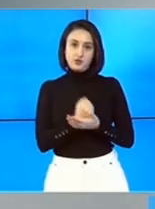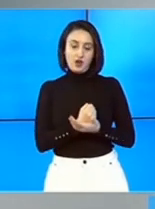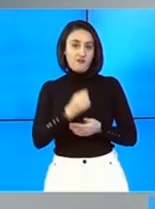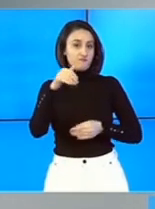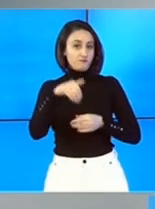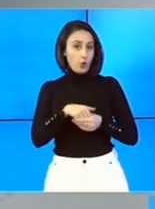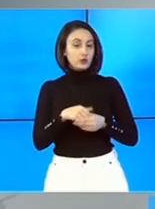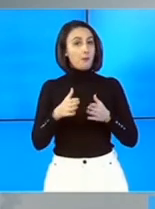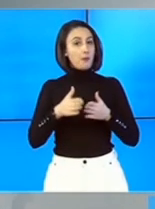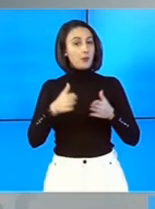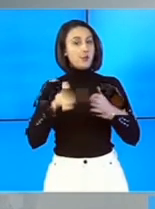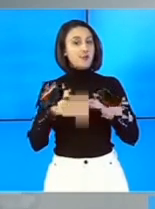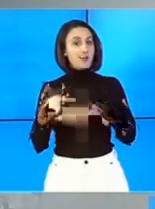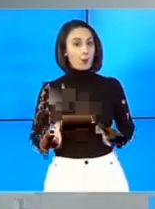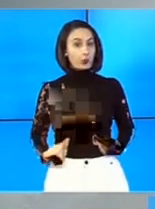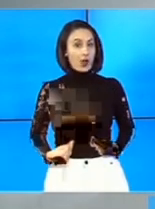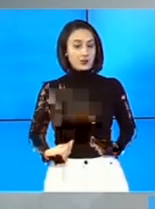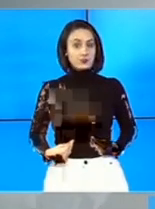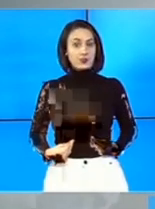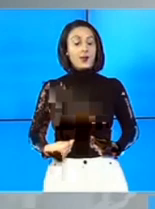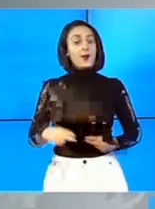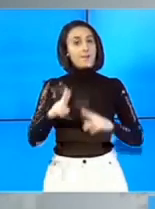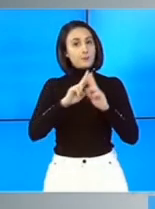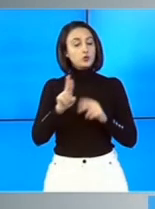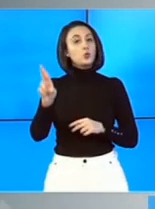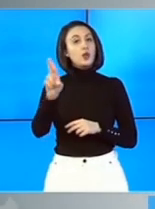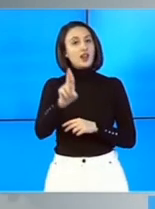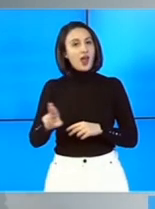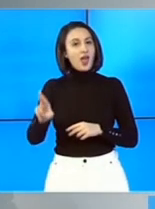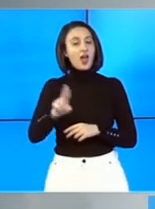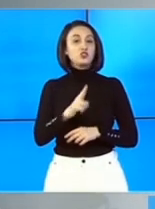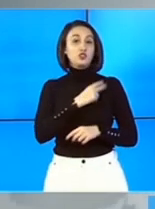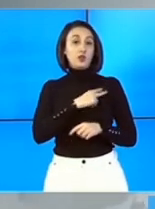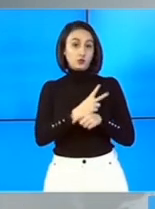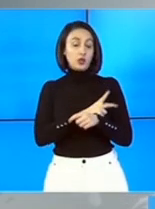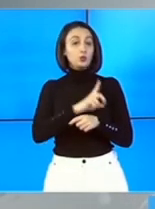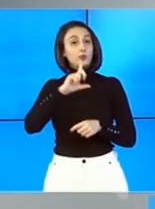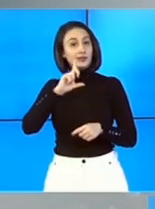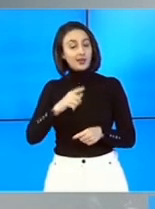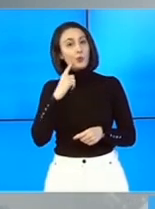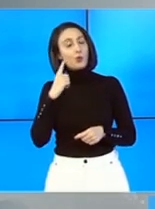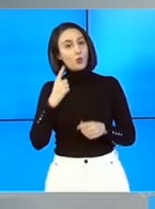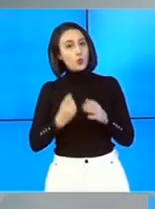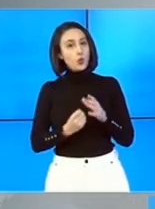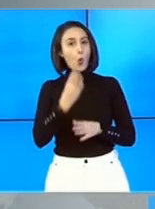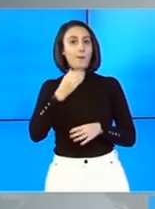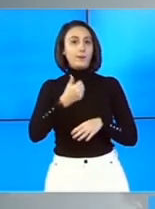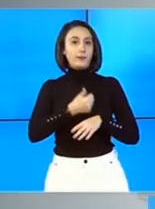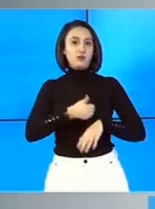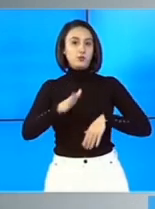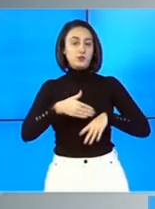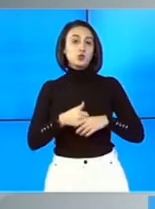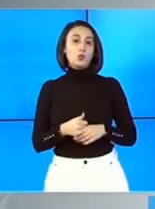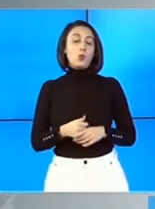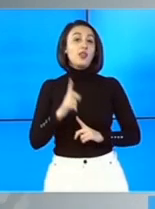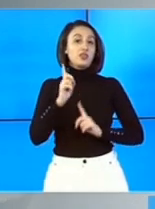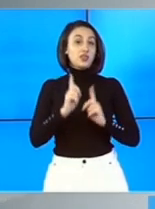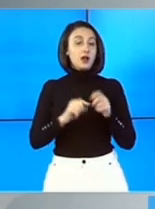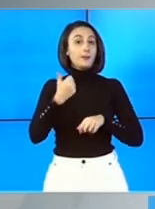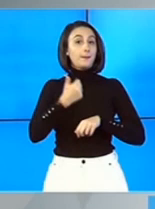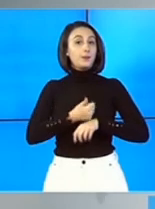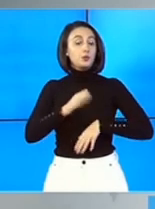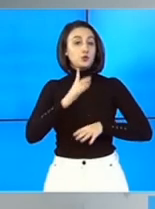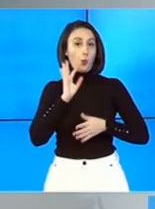majorității deputaților și senatorilor, procedura se reia, iar șeful statului va desemna un nou premier. În cazul în care